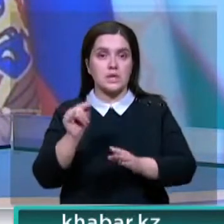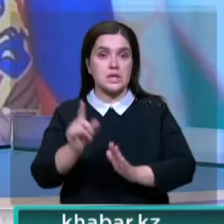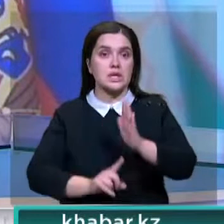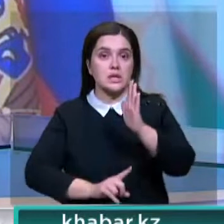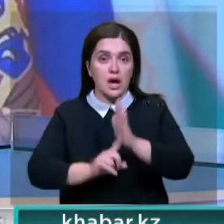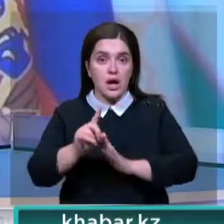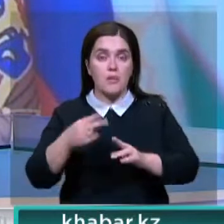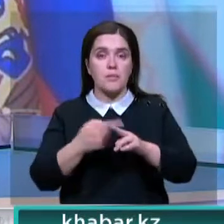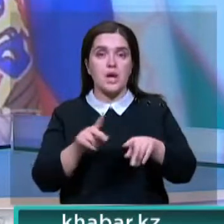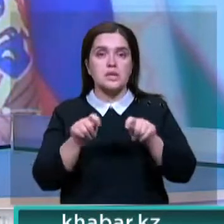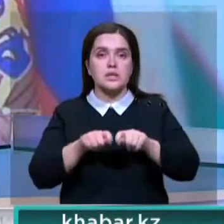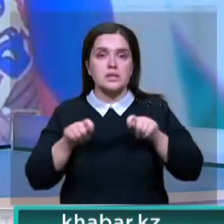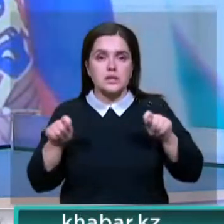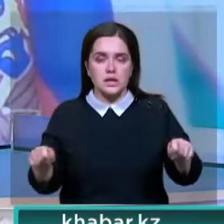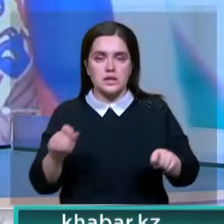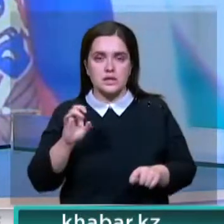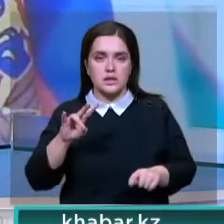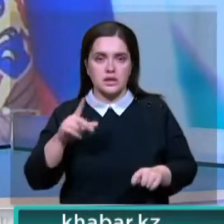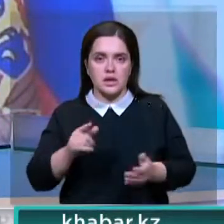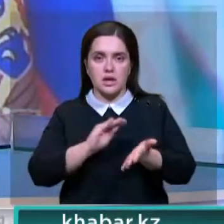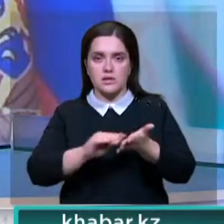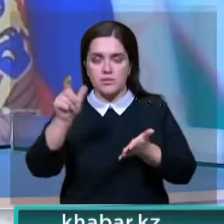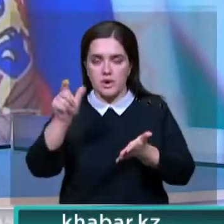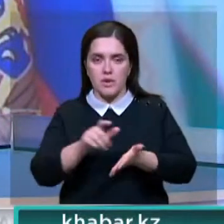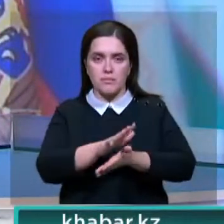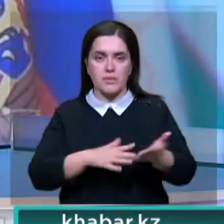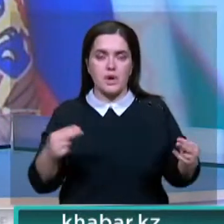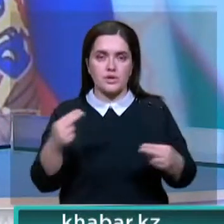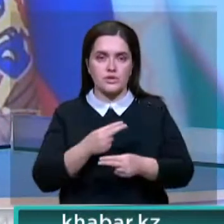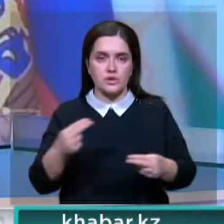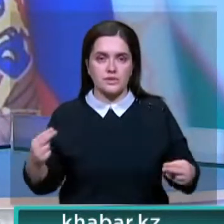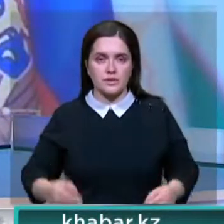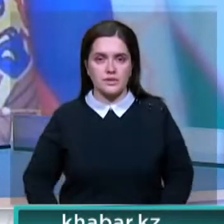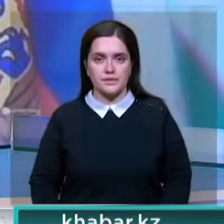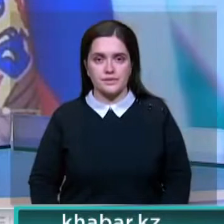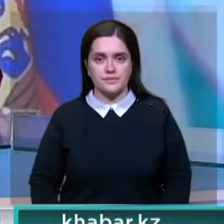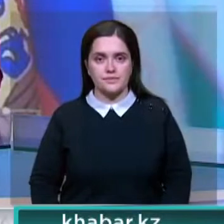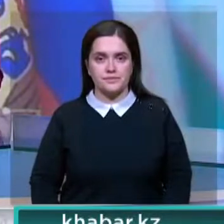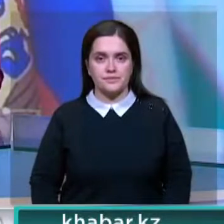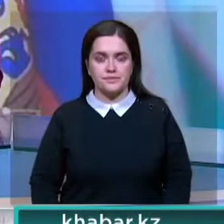и стала фундаментом и основой создания Содружества. Тимур Казагулов продолжит тему.